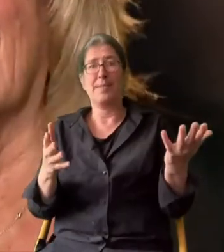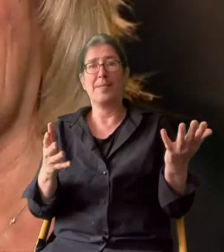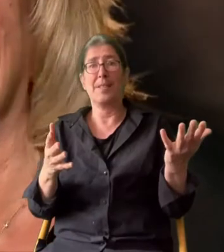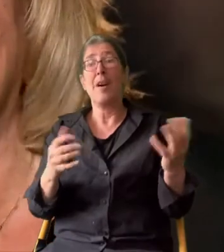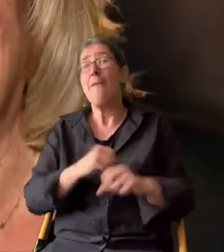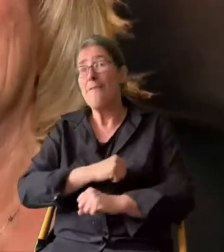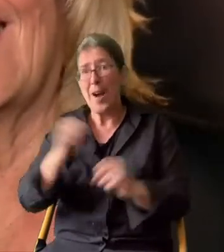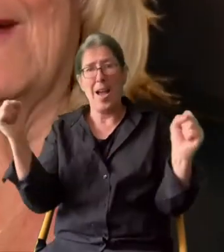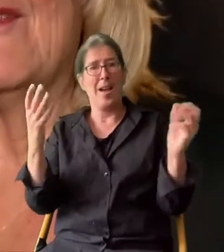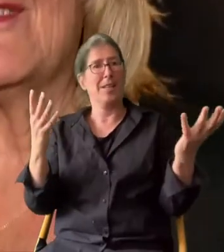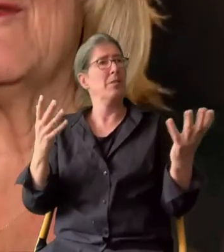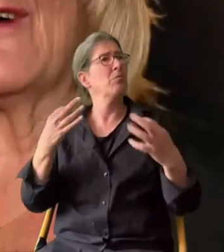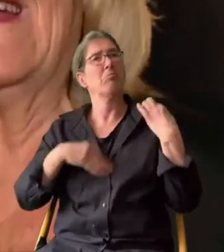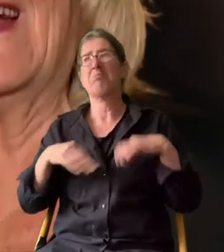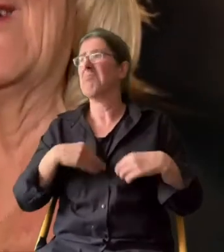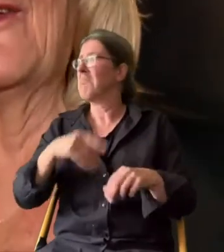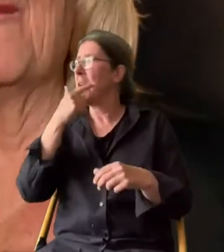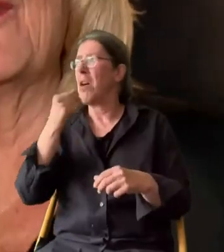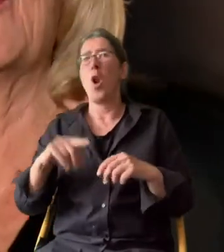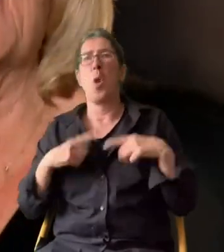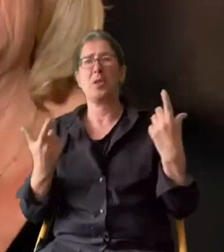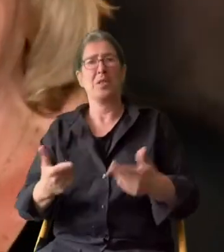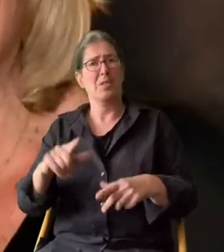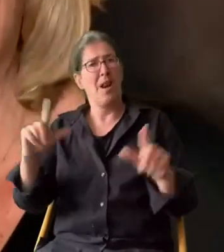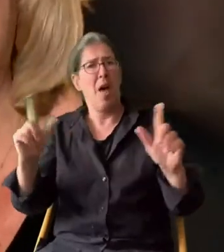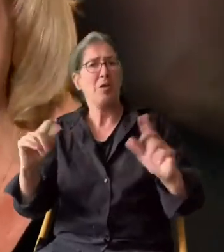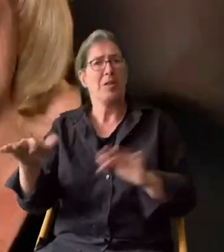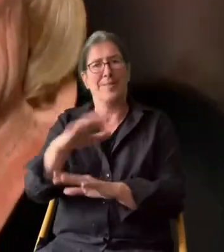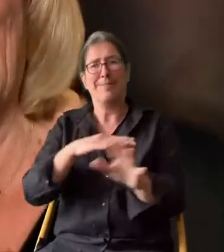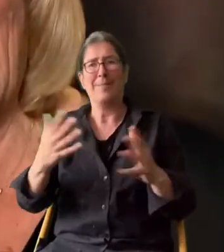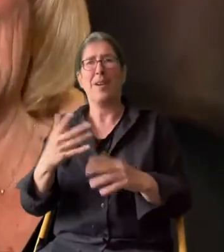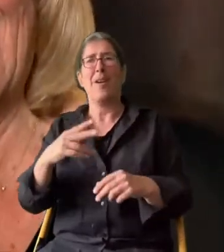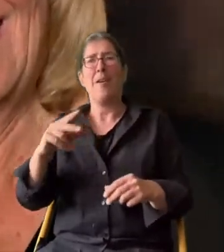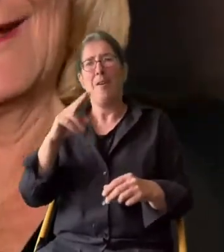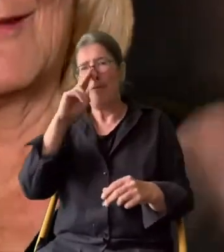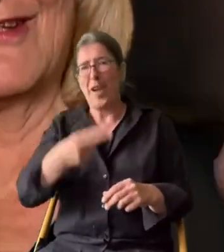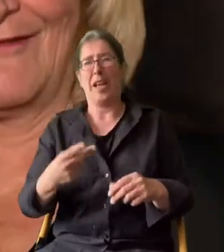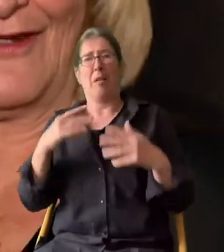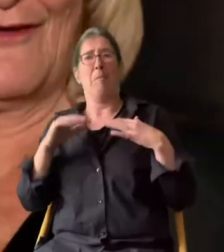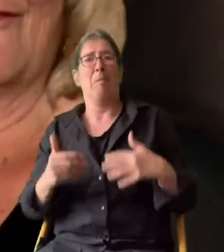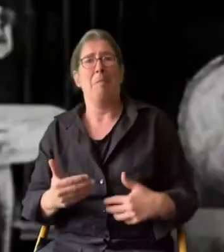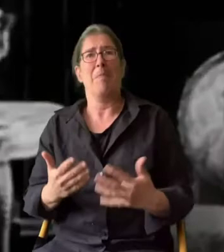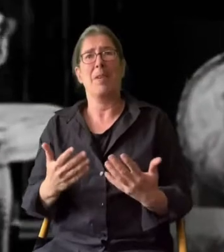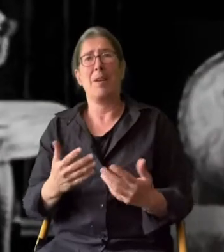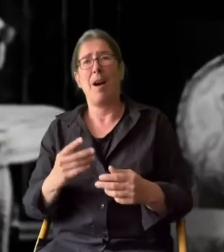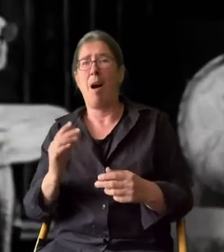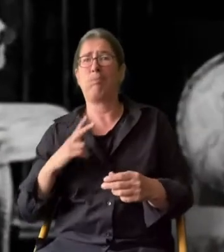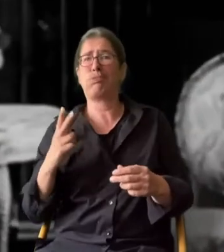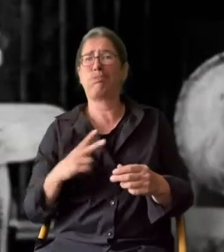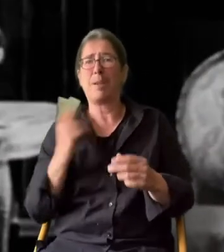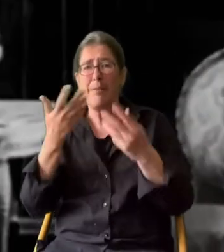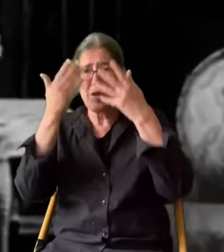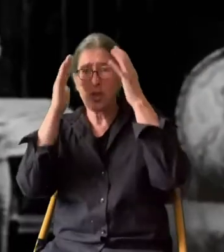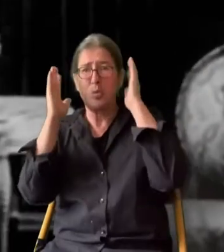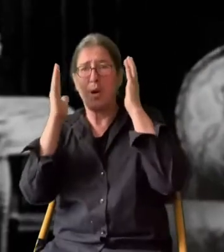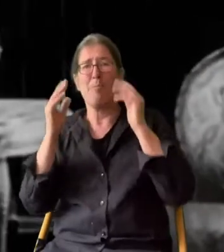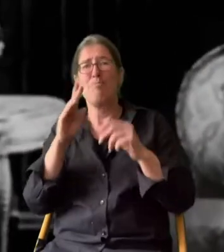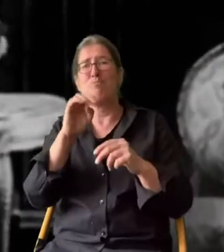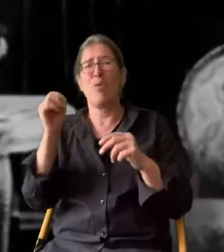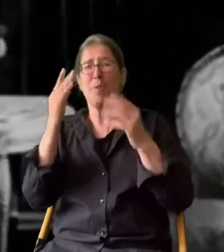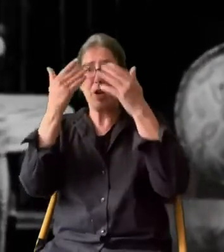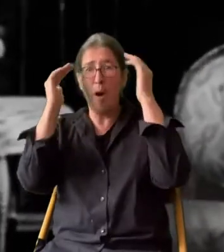Korsetts weg hatten, haben sich die Freiheit genommen, sich zu kleiden, wie sie Lust und Laune hatten. Mit diesen frechen Hängern und diesen